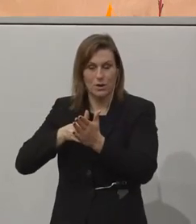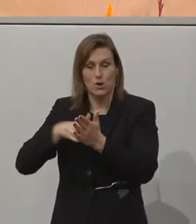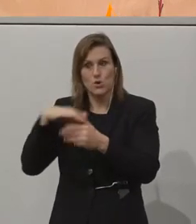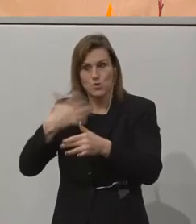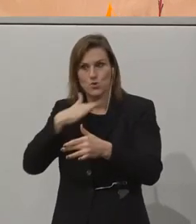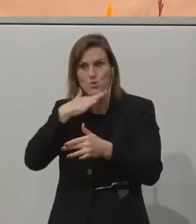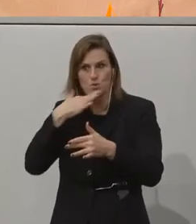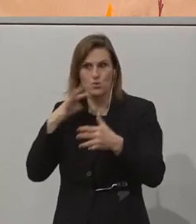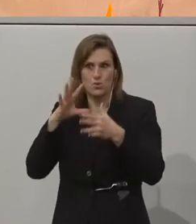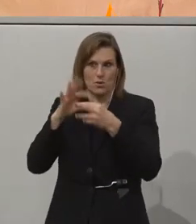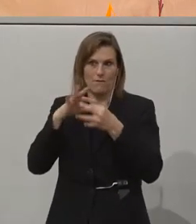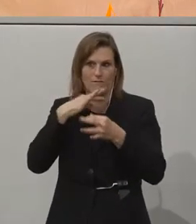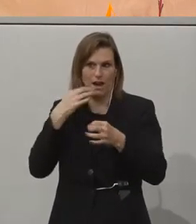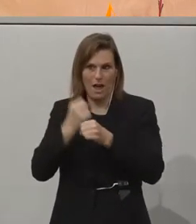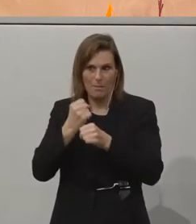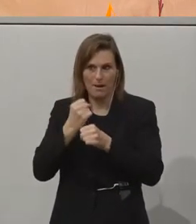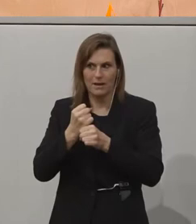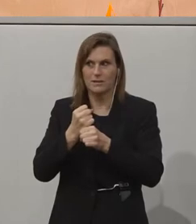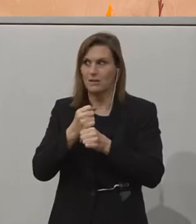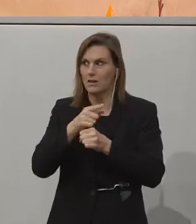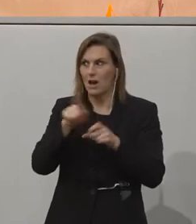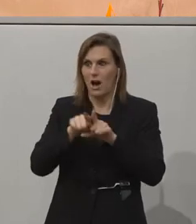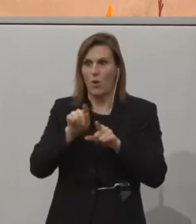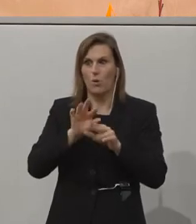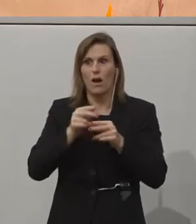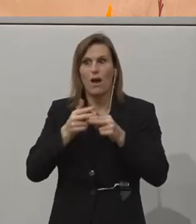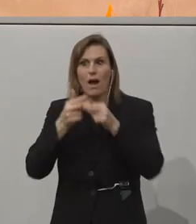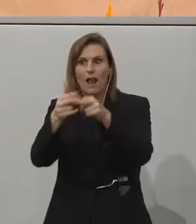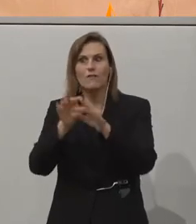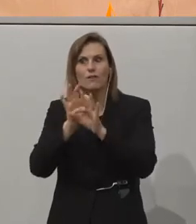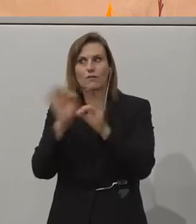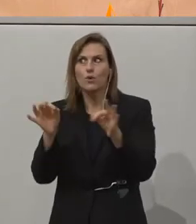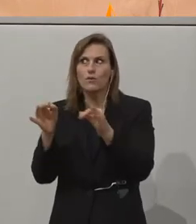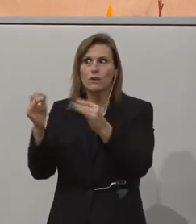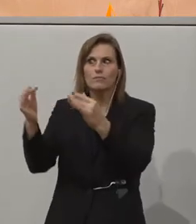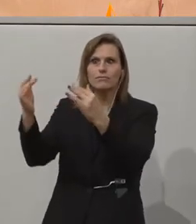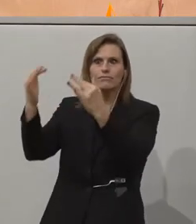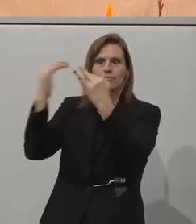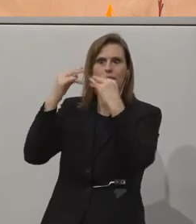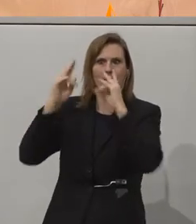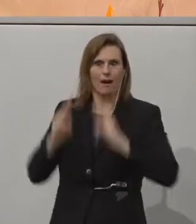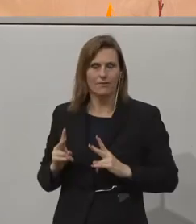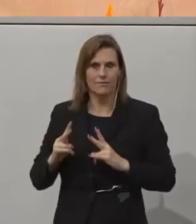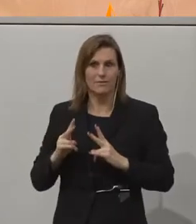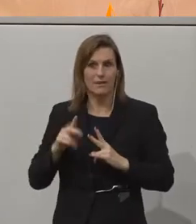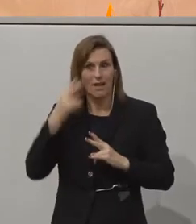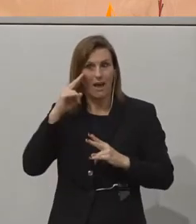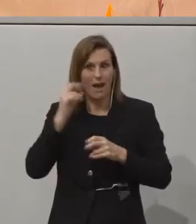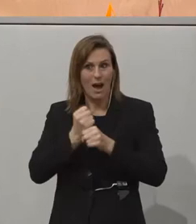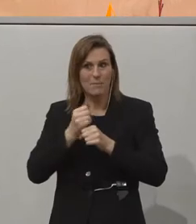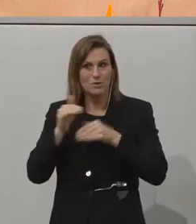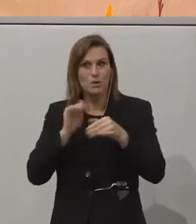verbunden war, soll Ihnen auch helfen, sich inspirieren zu lassen. Herr Arbeitsminister, wir haben dort über 200